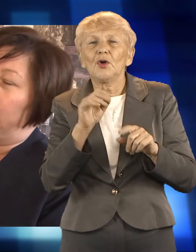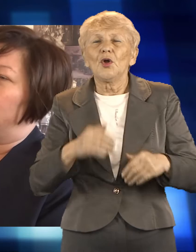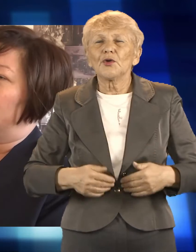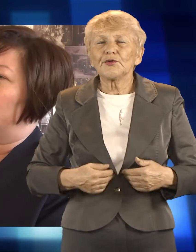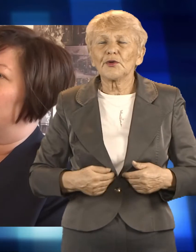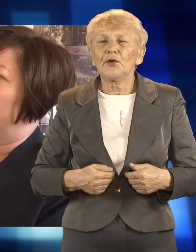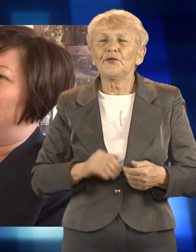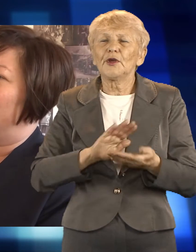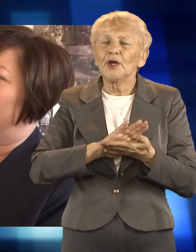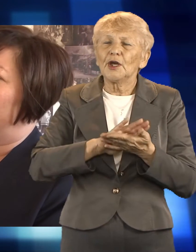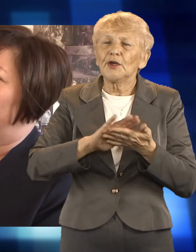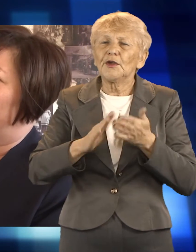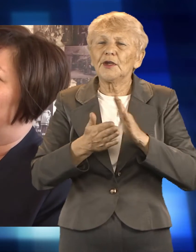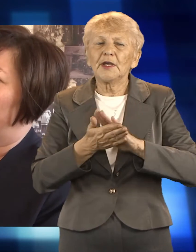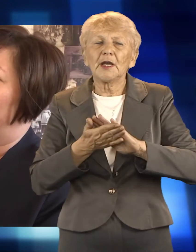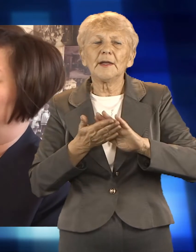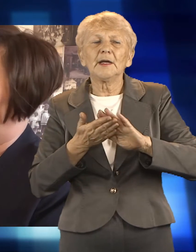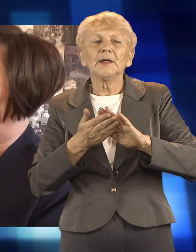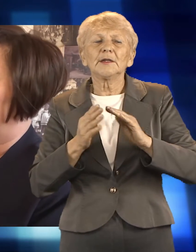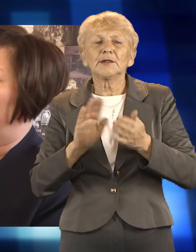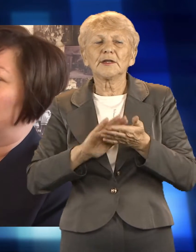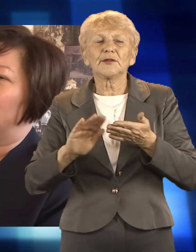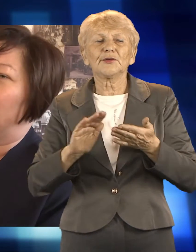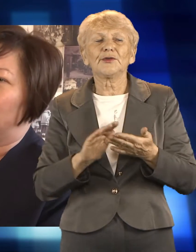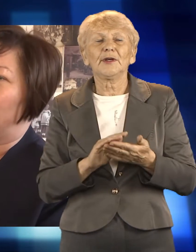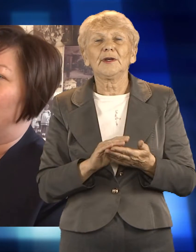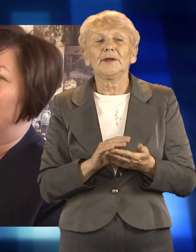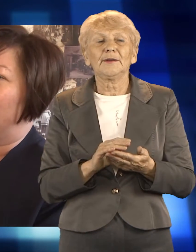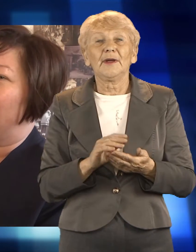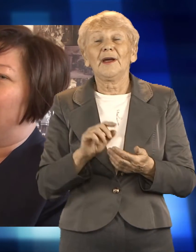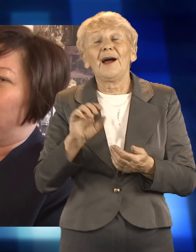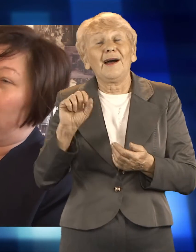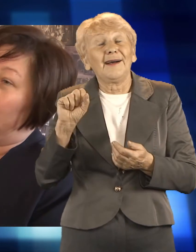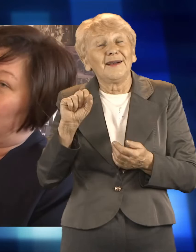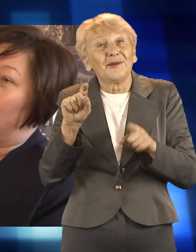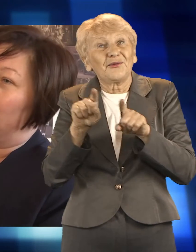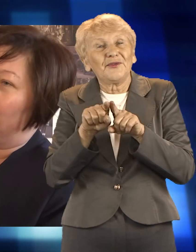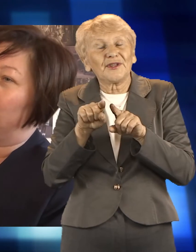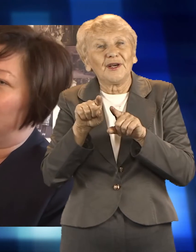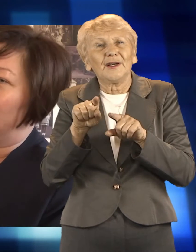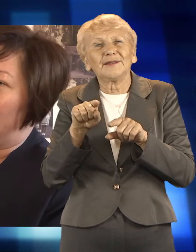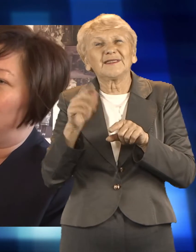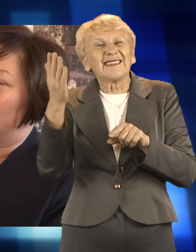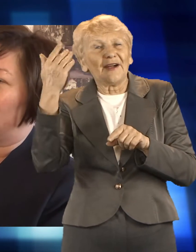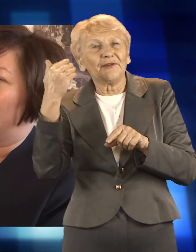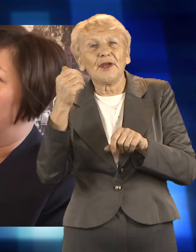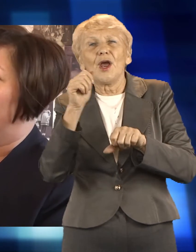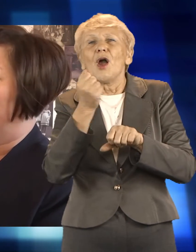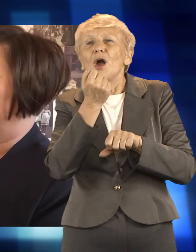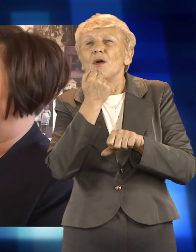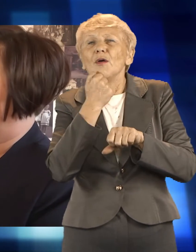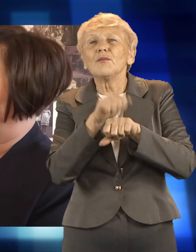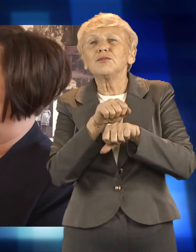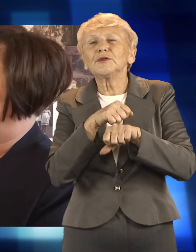popatrzmy na te dzieci, które buty miały tylko od święta, które do szkoły chodziły na boso,